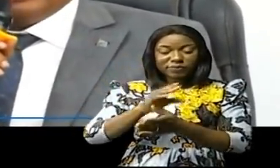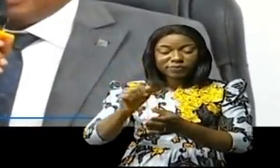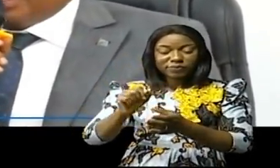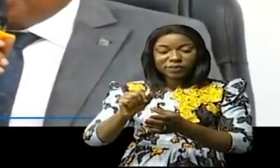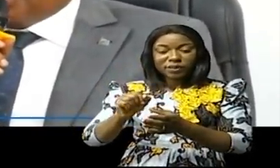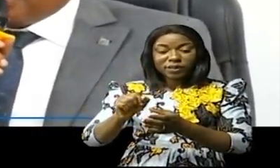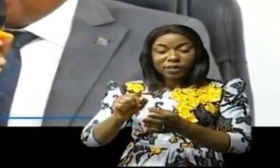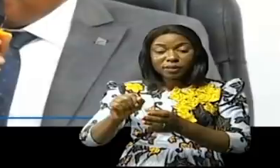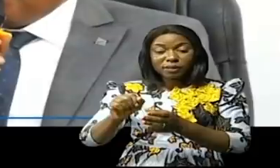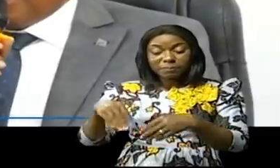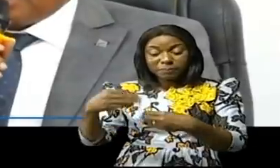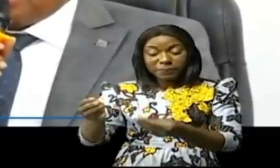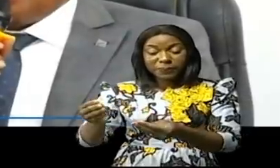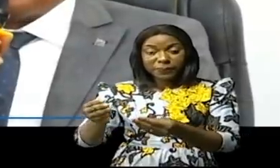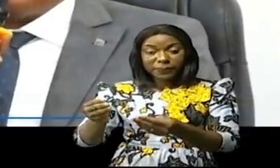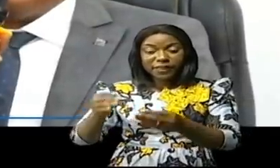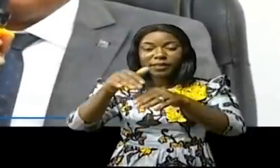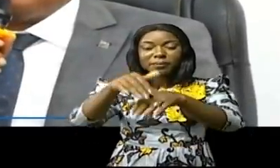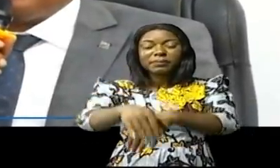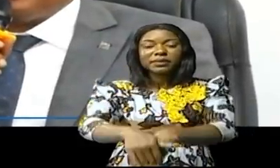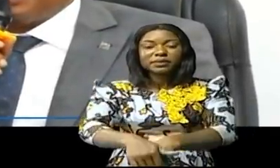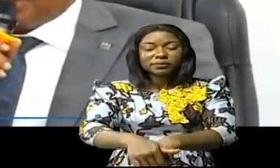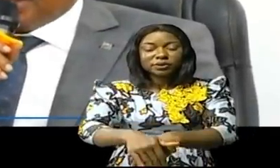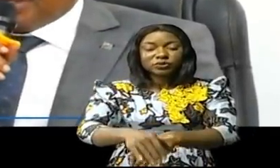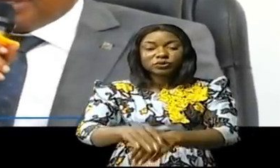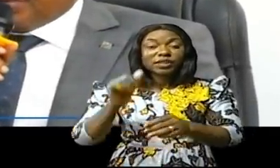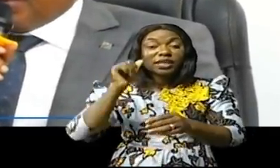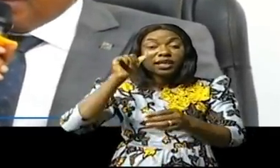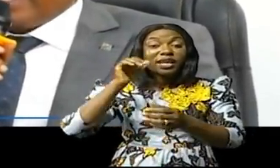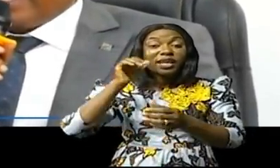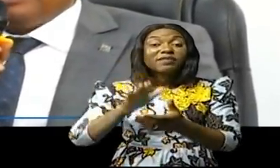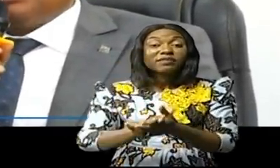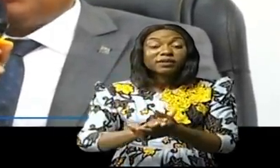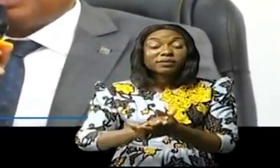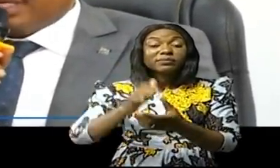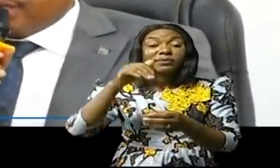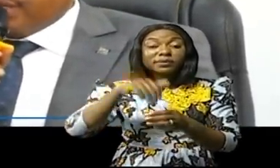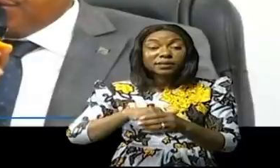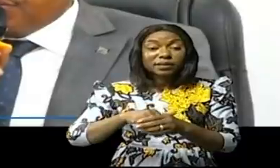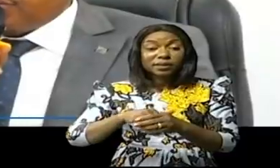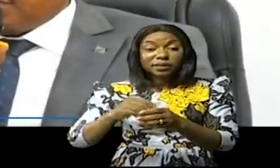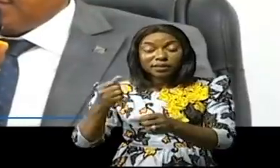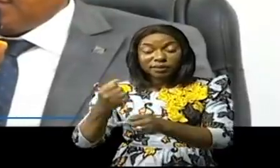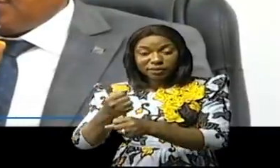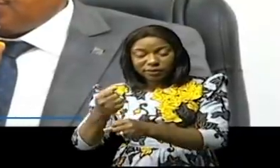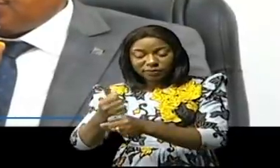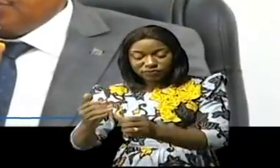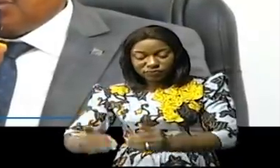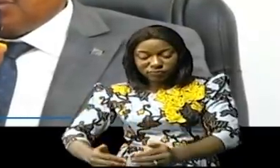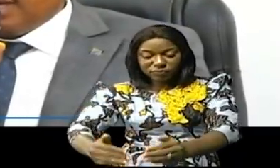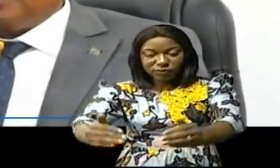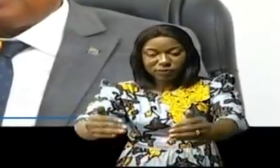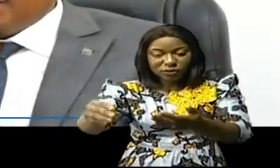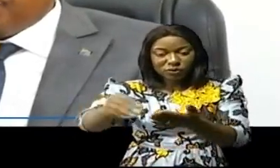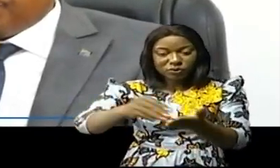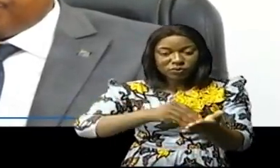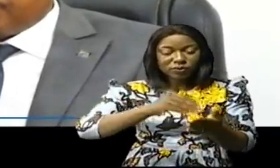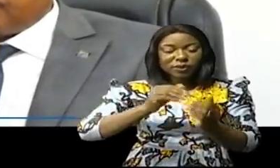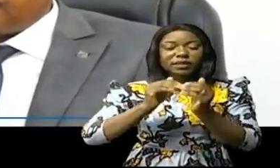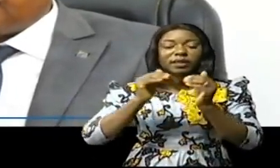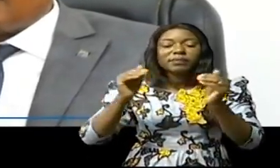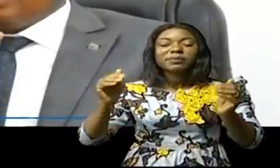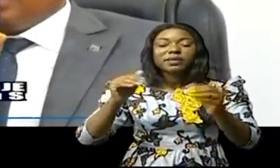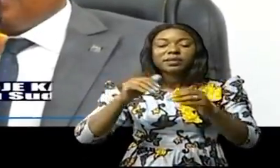vue de rendre effective la participation de la femme aux mécanismes et aux processus de contribution de l'albé de la